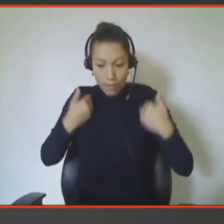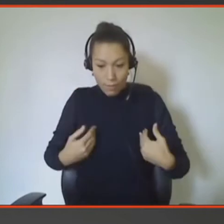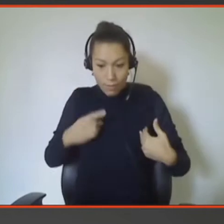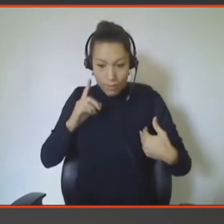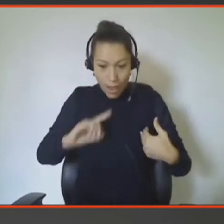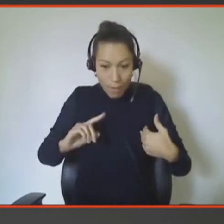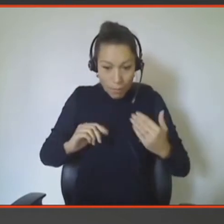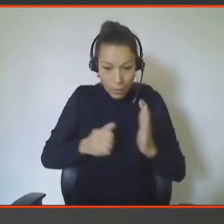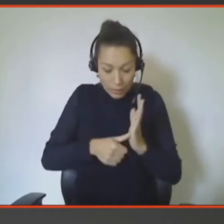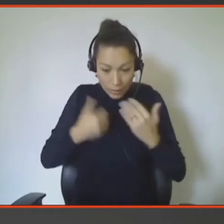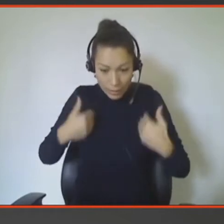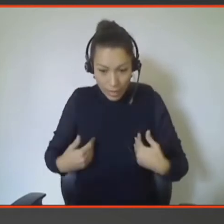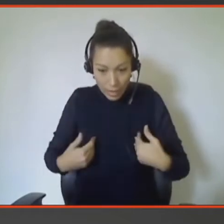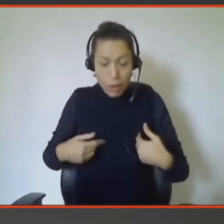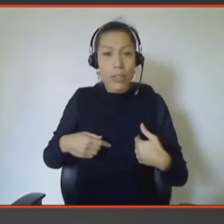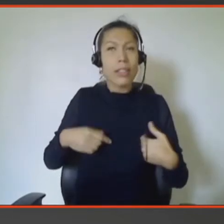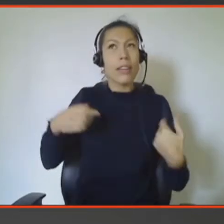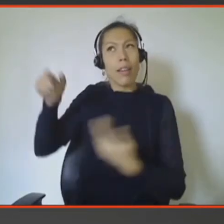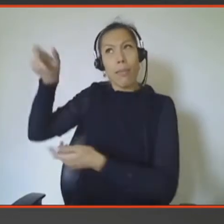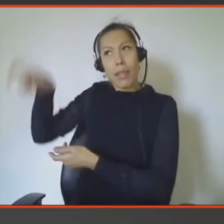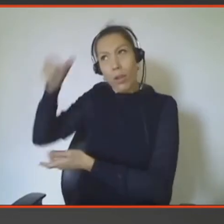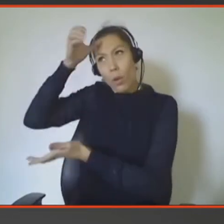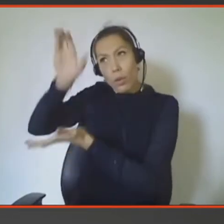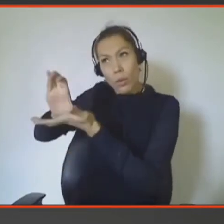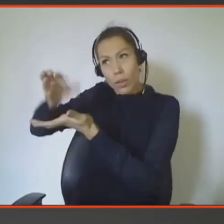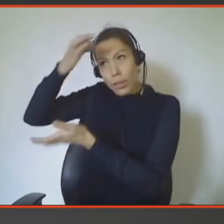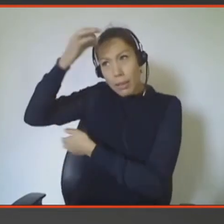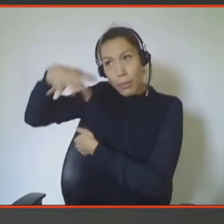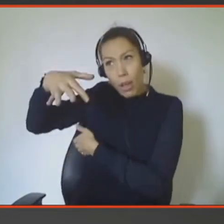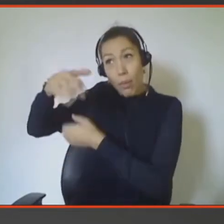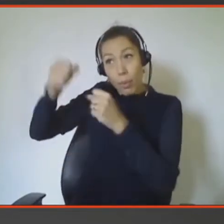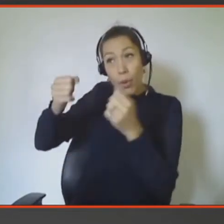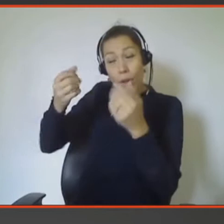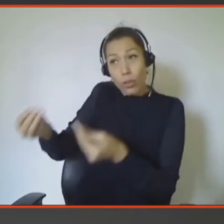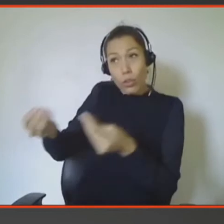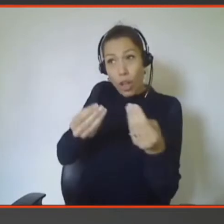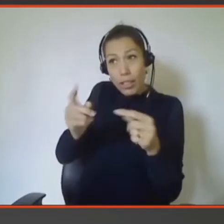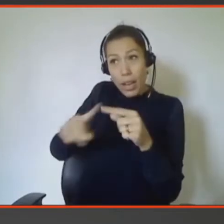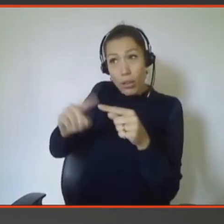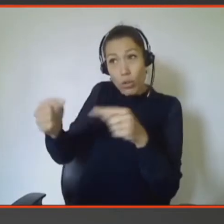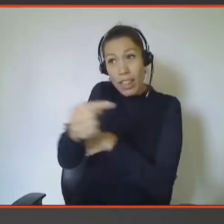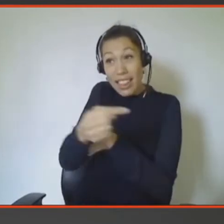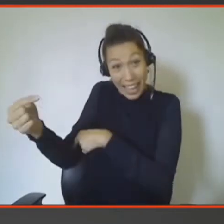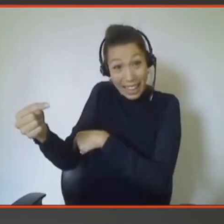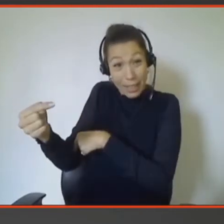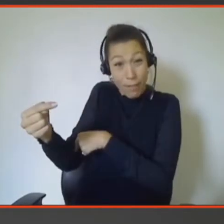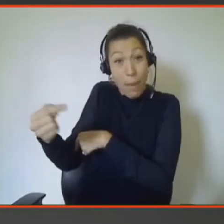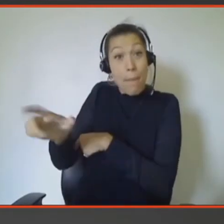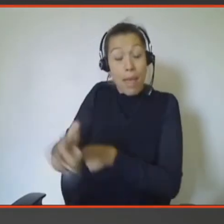d'expérience de voir comment ils avaient réussi à concevoir une expérience très négative et en tirer finalement un processus assez transformatif derrière.